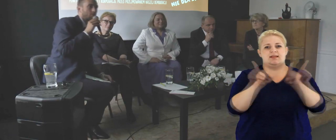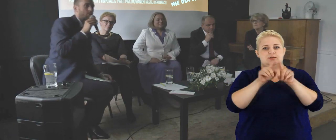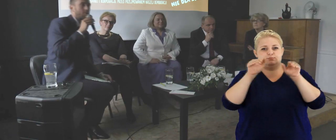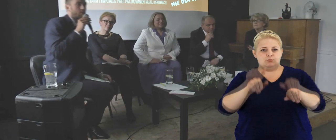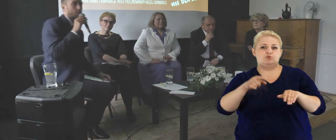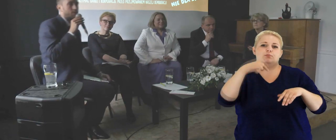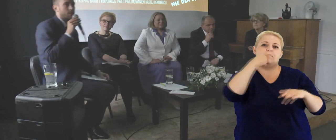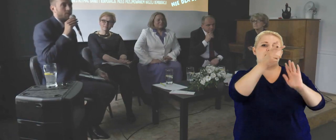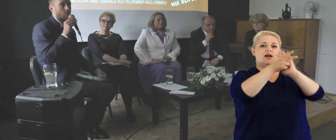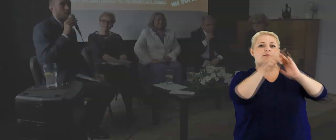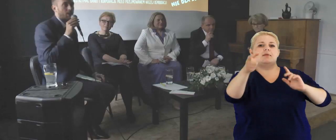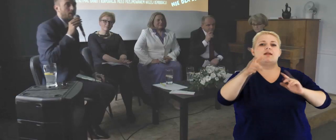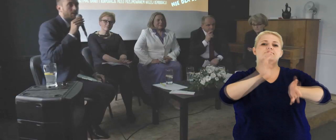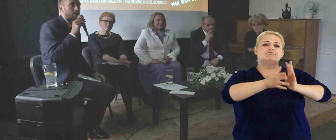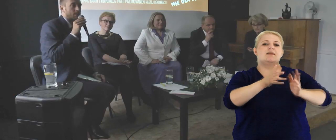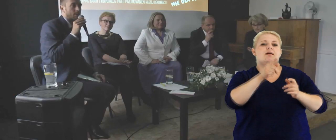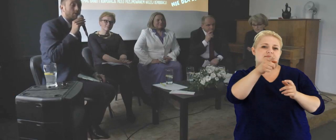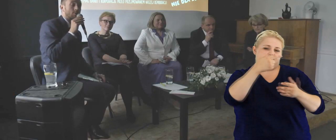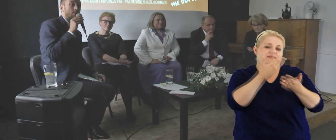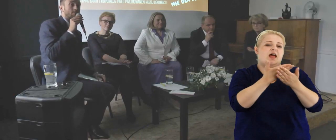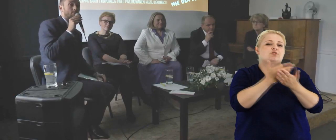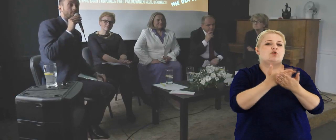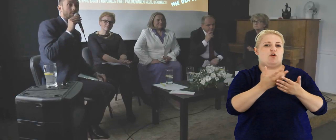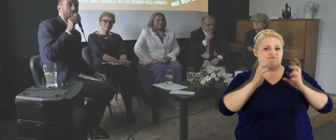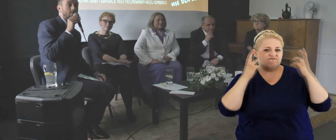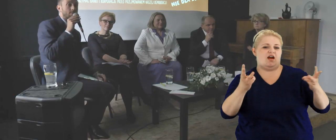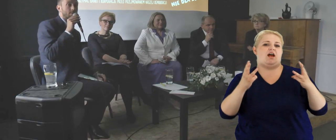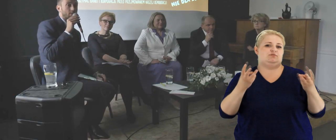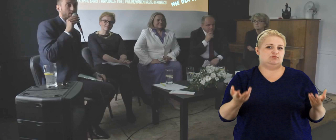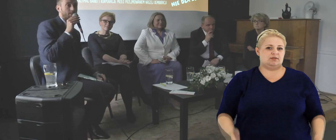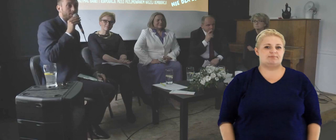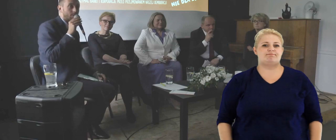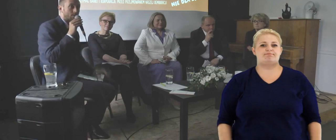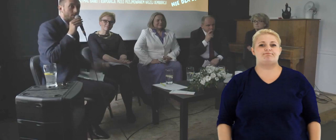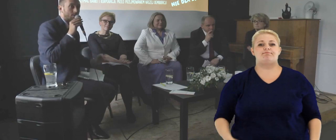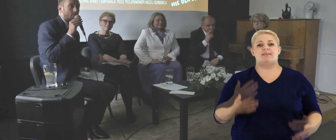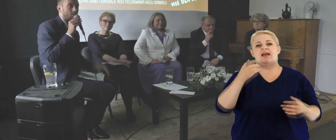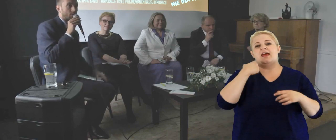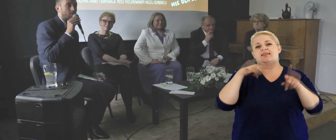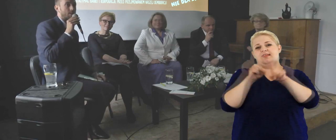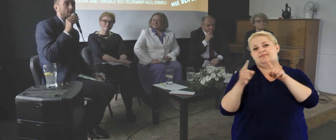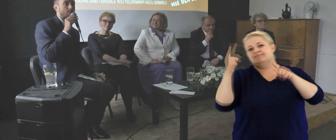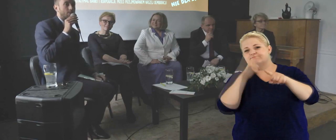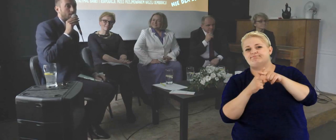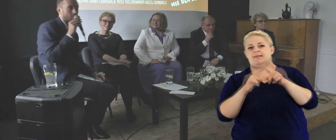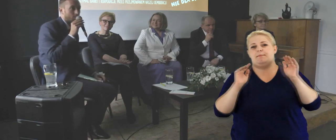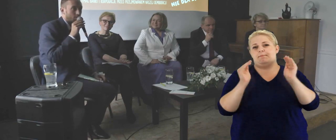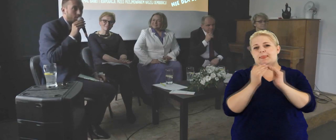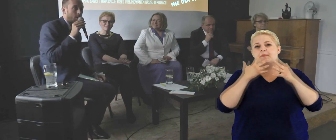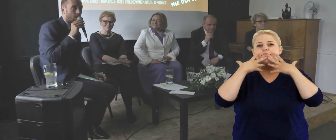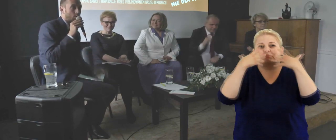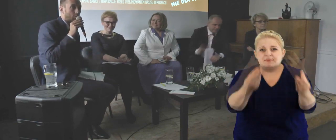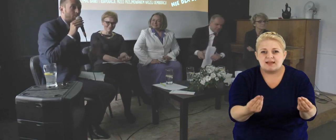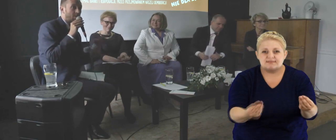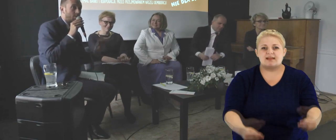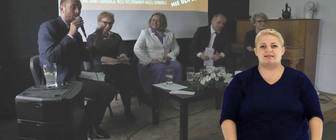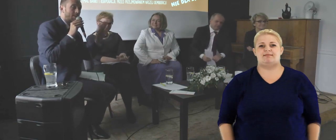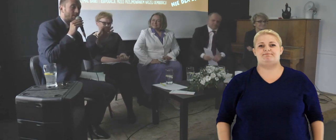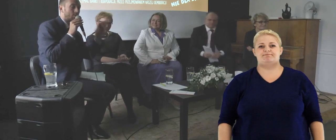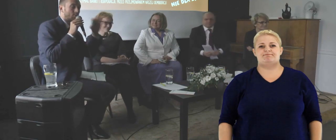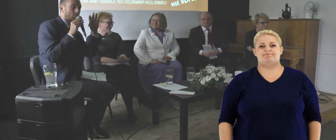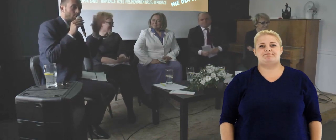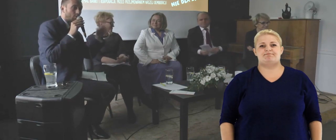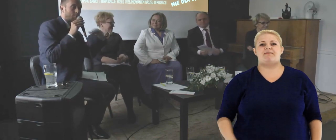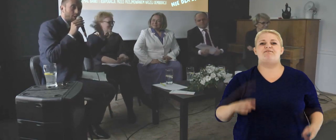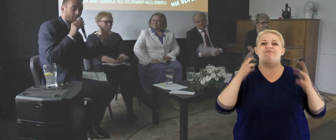możliwość powiedzenia do kamery, dlaczego jawność jest ważna i jest jakiś tam mały prezencik za to, żeby to powiedzieć.